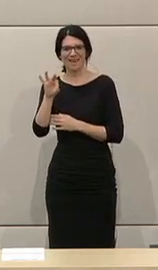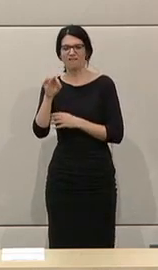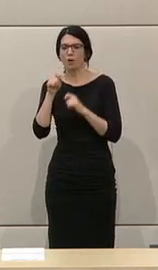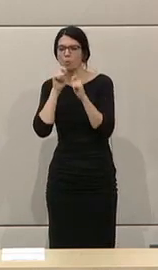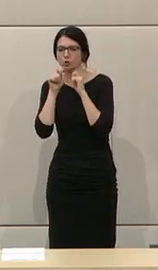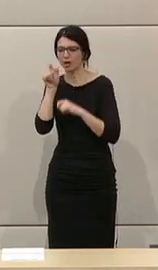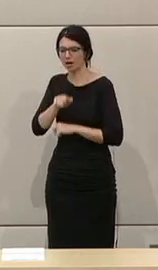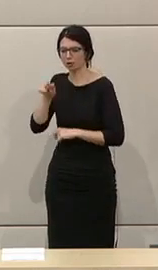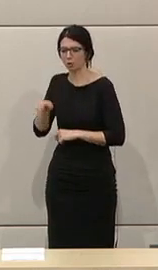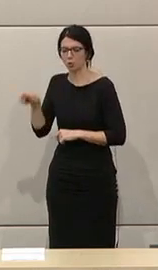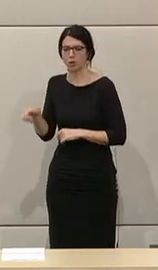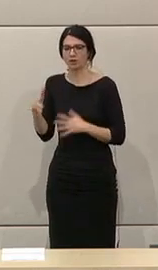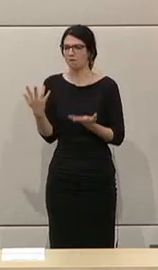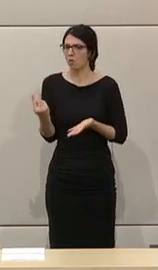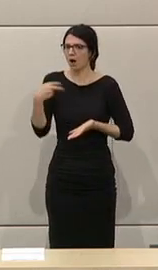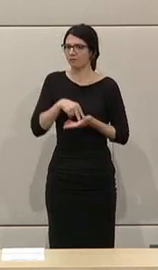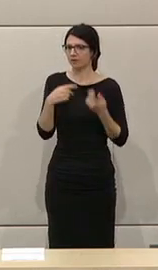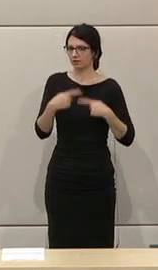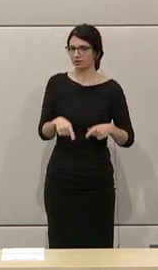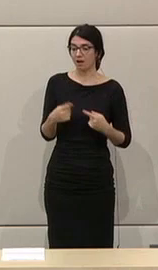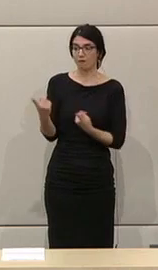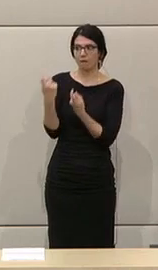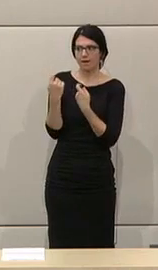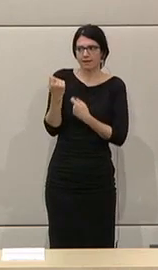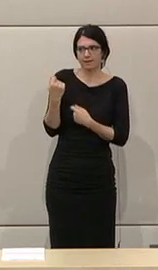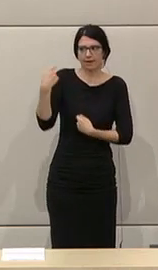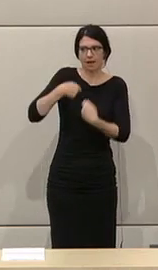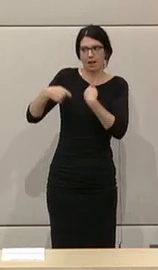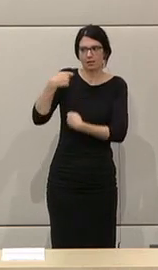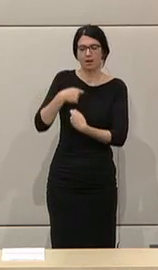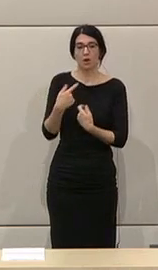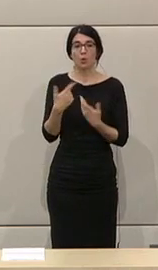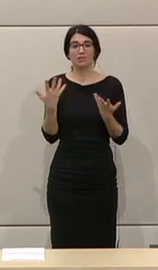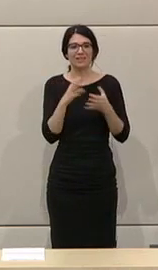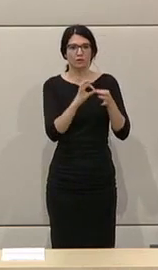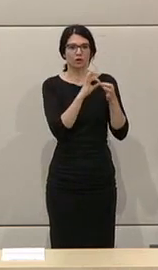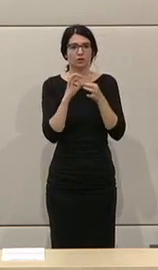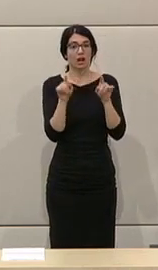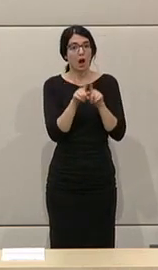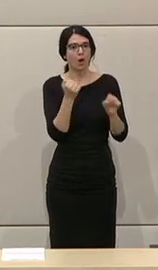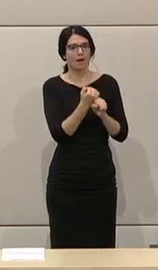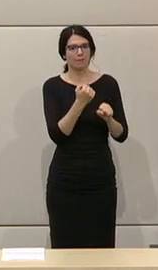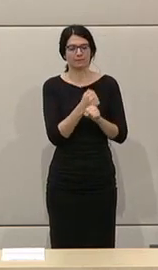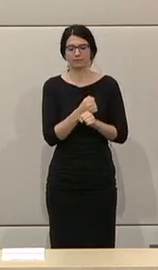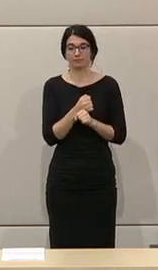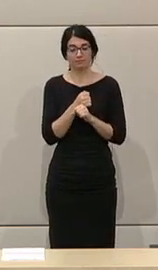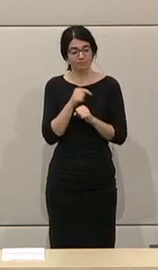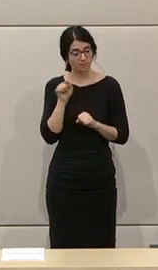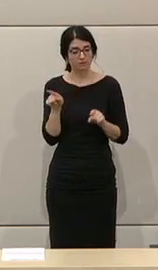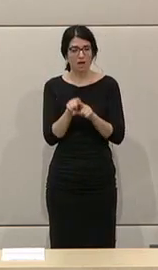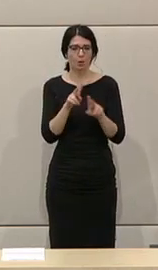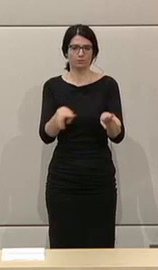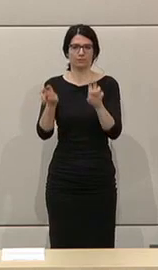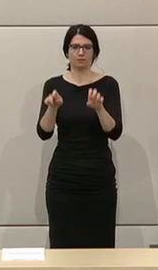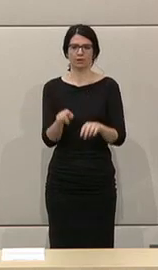wo die vielleicht noch auftreten dürfen, von wo die noch Geld bekommen, bei welchen Organisationen sie arbeiten. Auch das ein Thema. Und natürlich auch